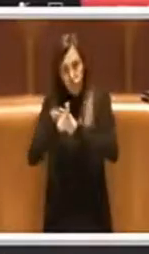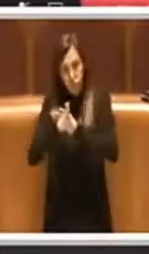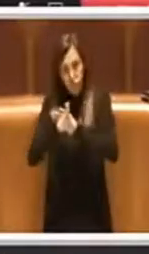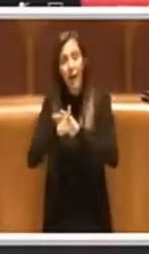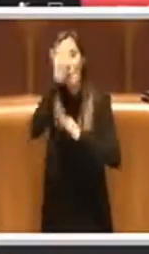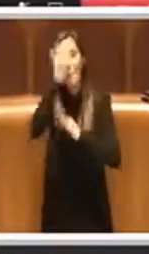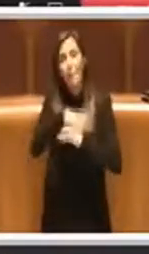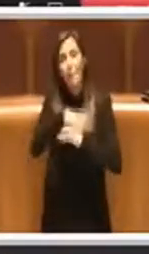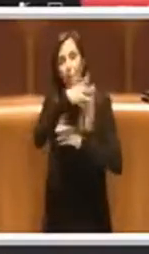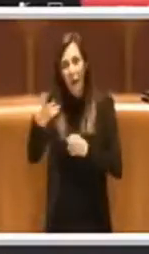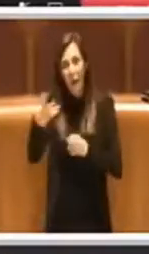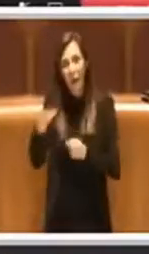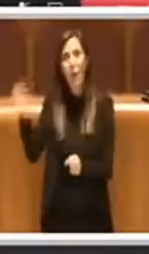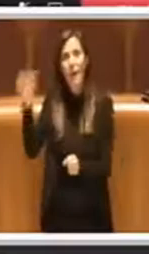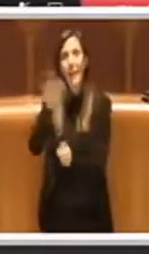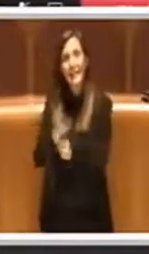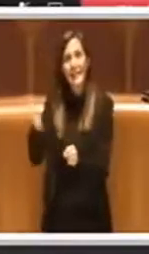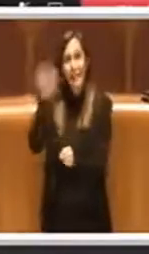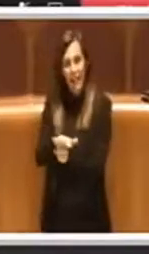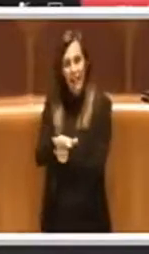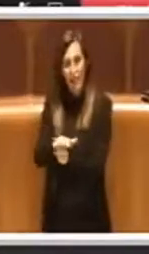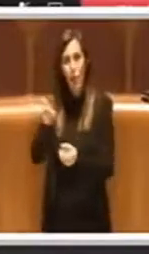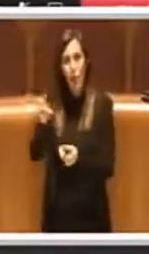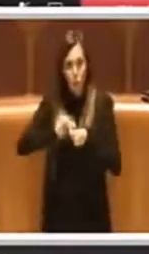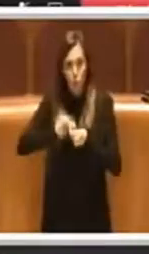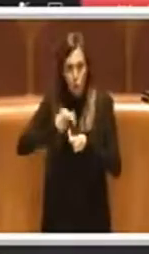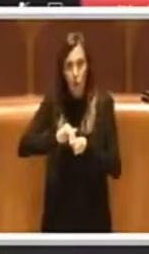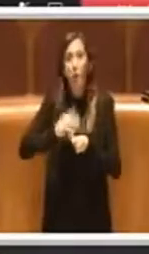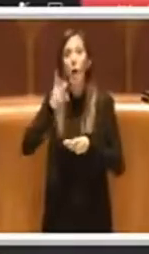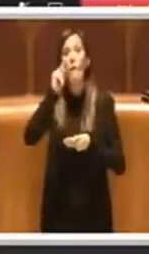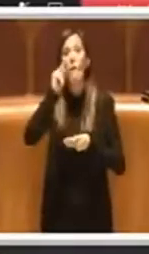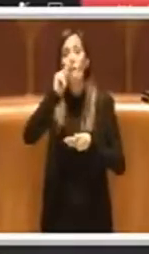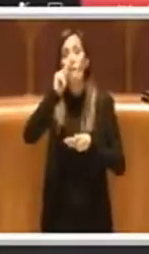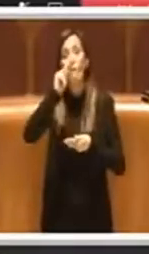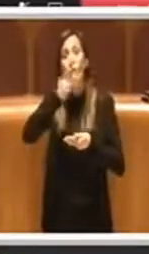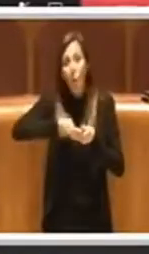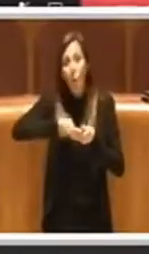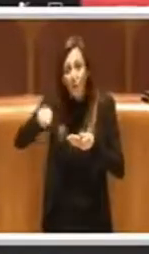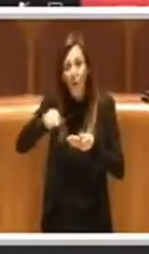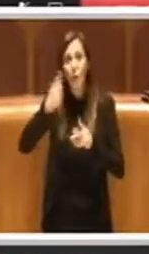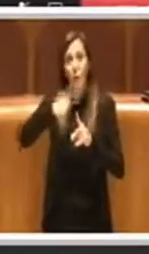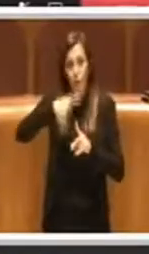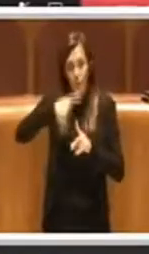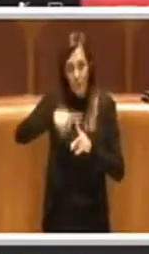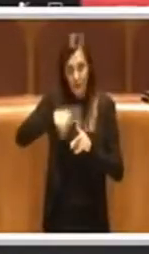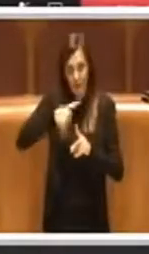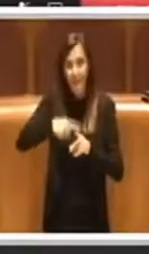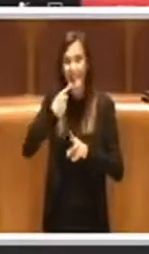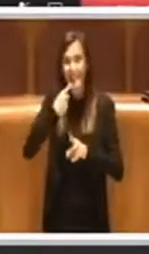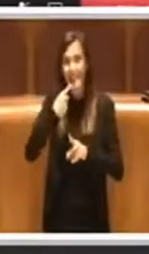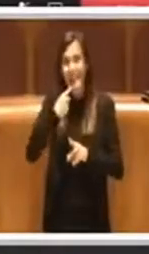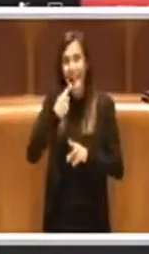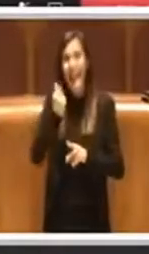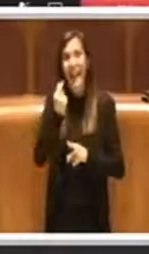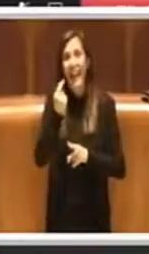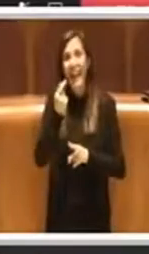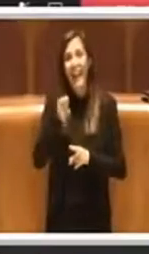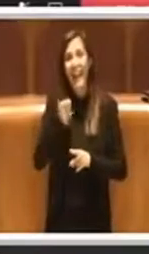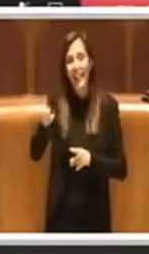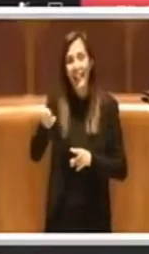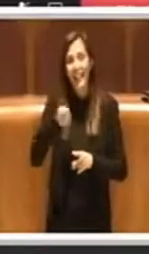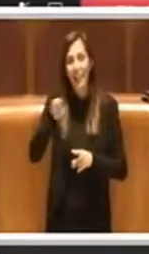risanamento della società, come ho detto votato positivamente dai creditori e